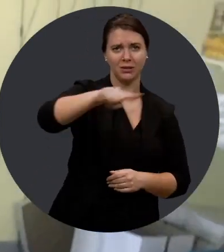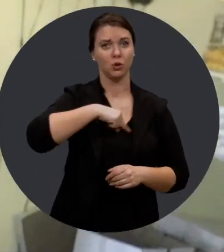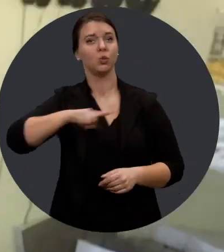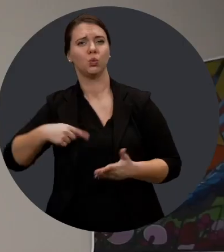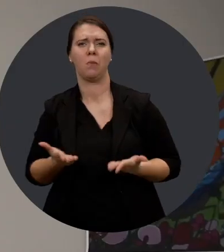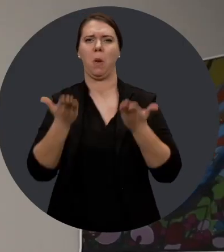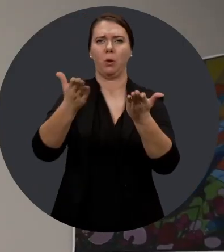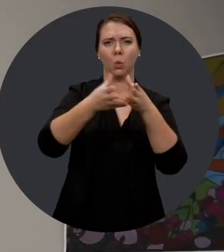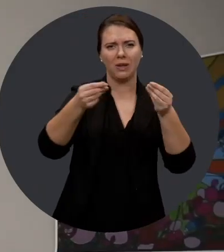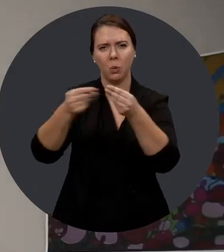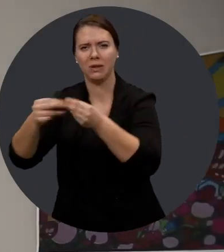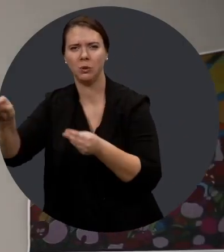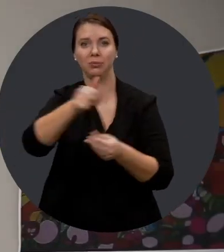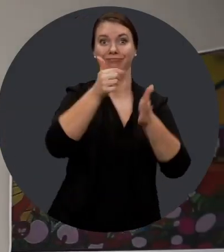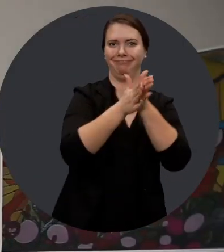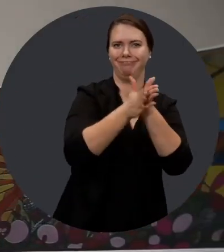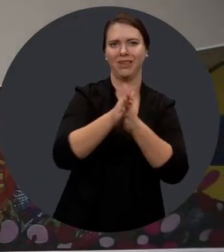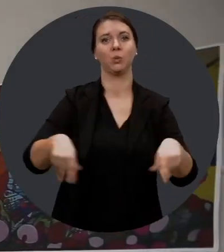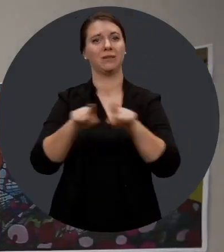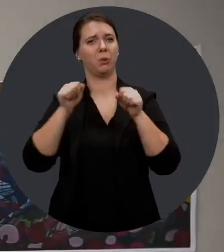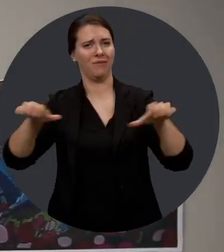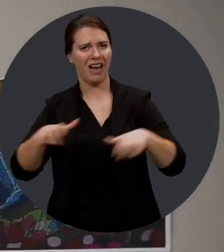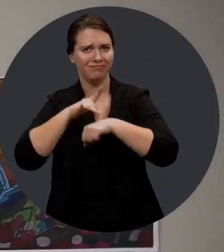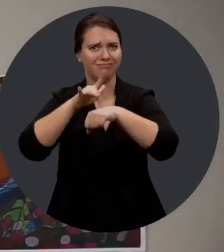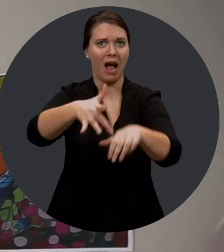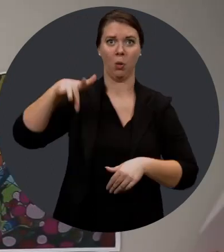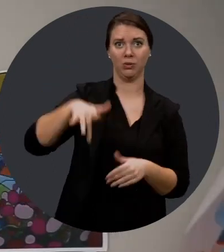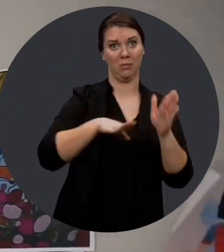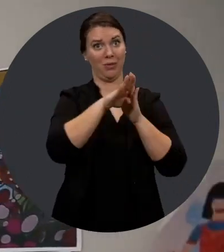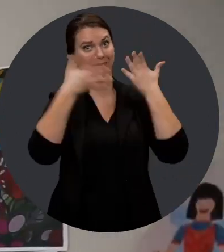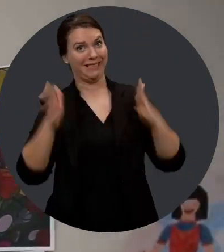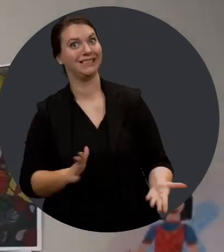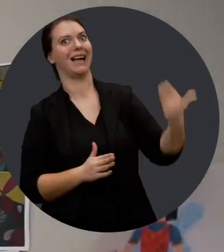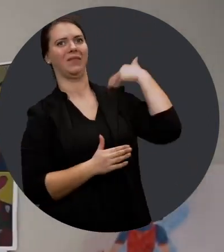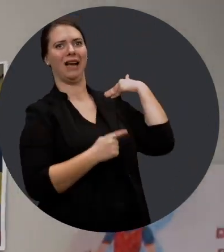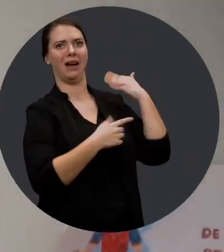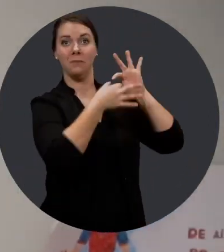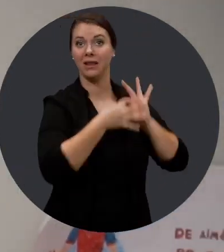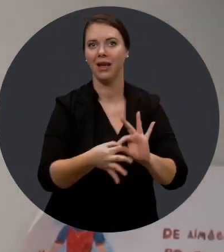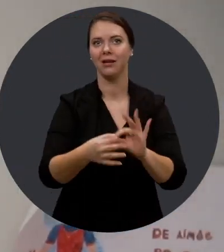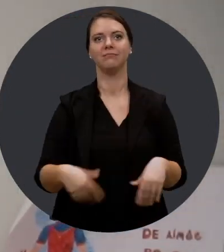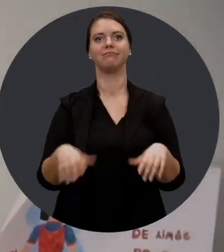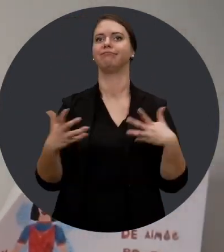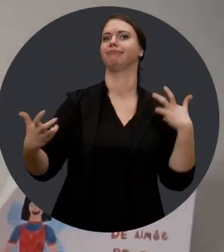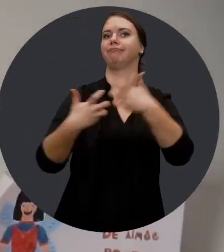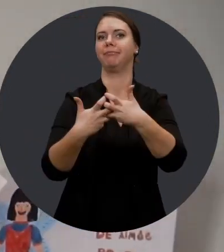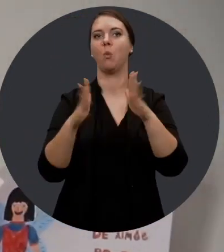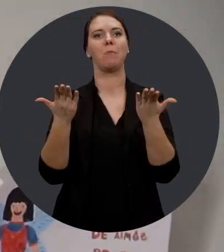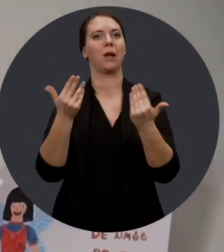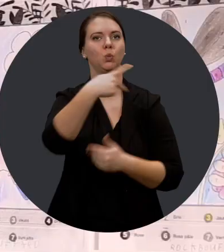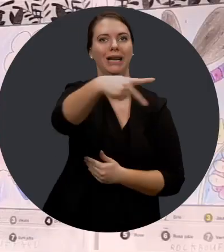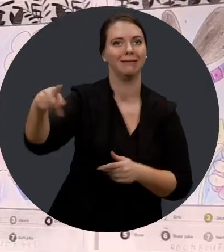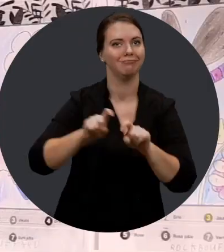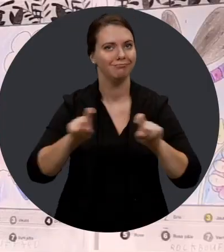monologue, puis on tombe dans le dialogue. Puis aussi, bien sûr, de par son expertise, elle nous propose des solutions qui sont intéressantes puis qu'on peut